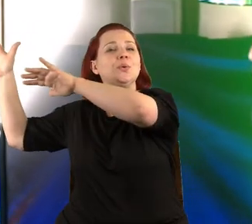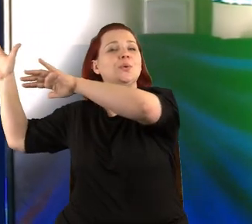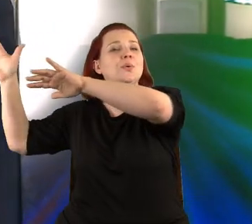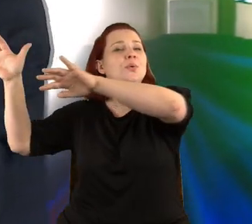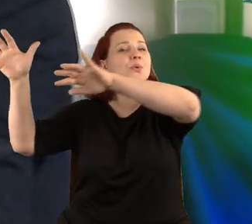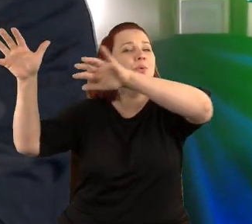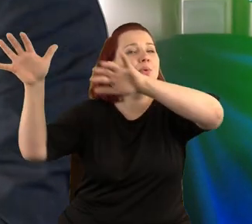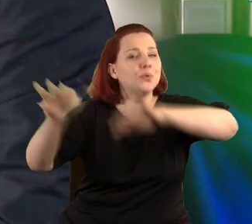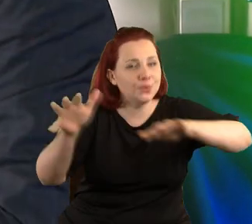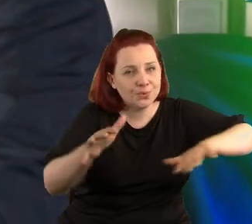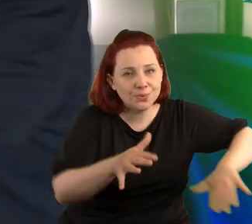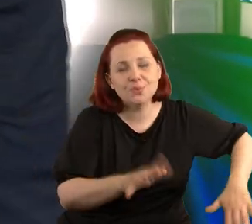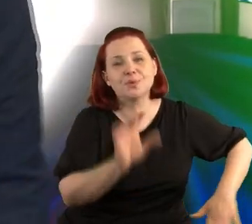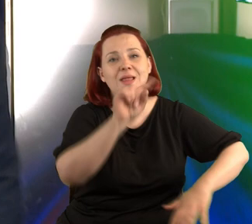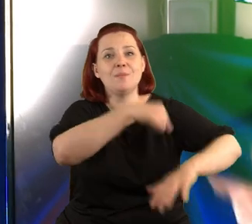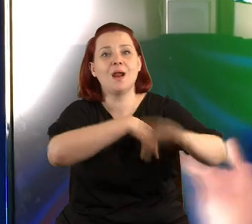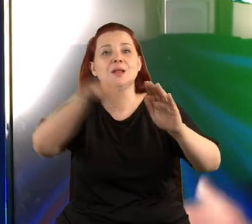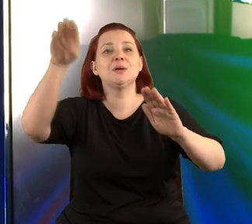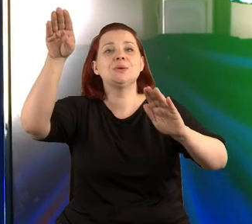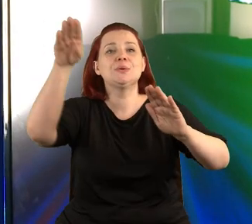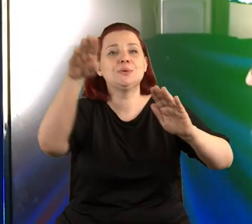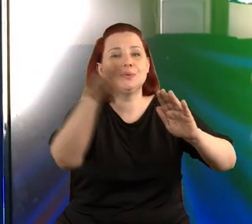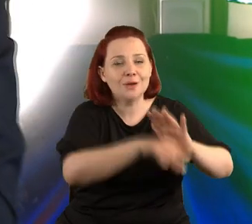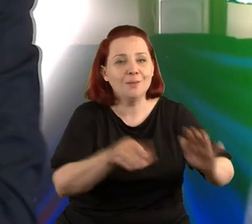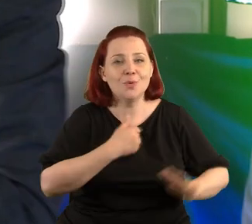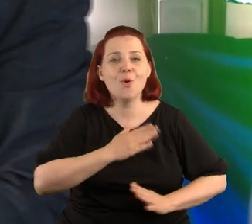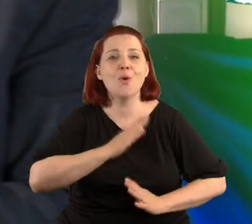nieco spadła i mieliśmy bardzo chłodny